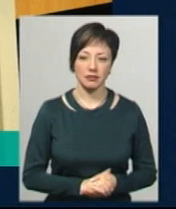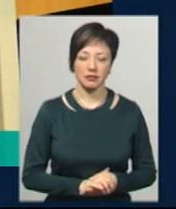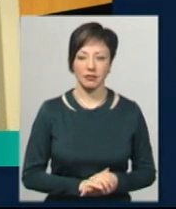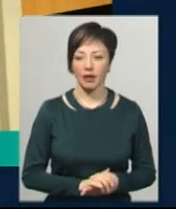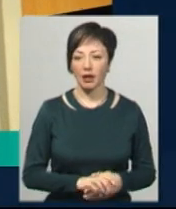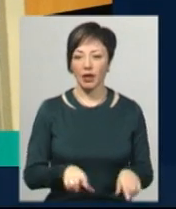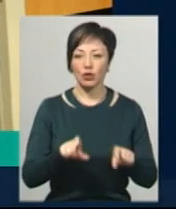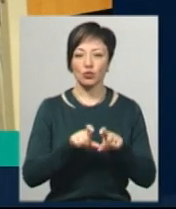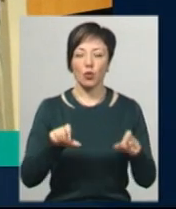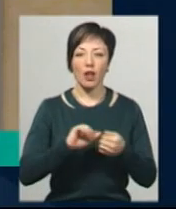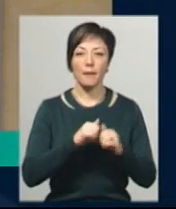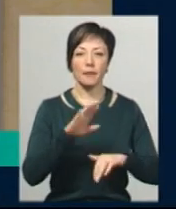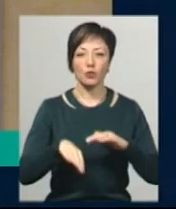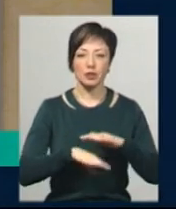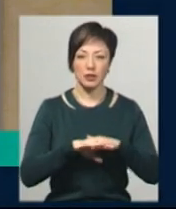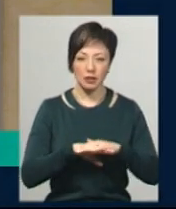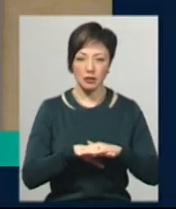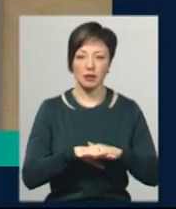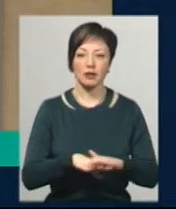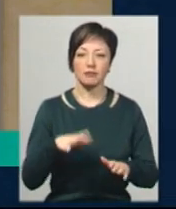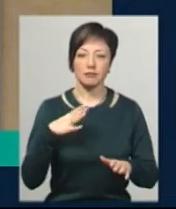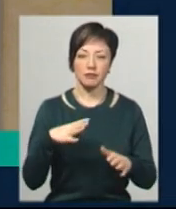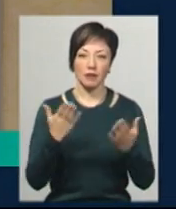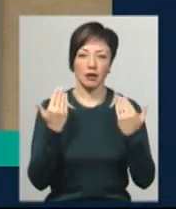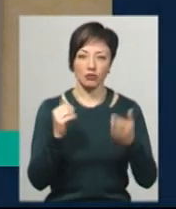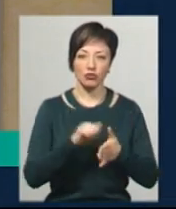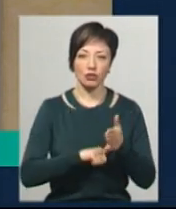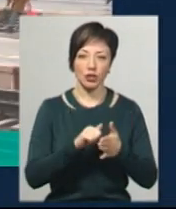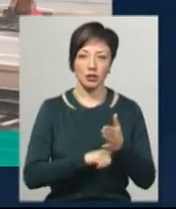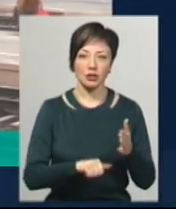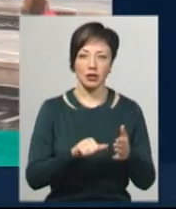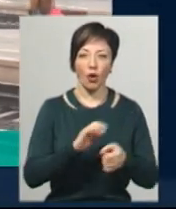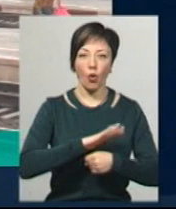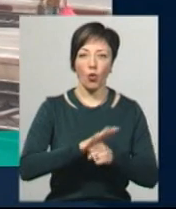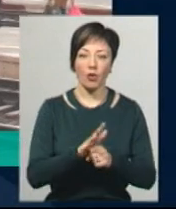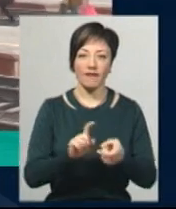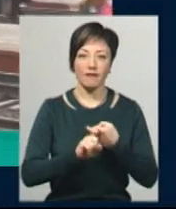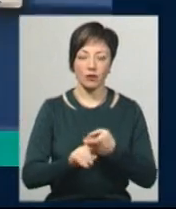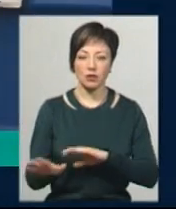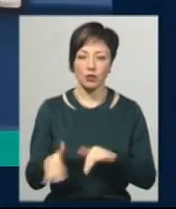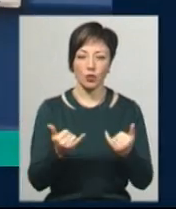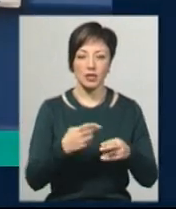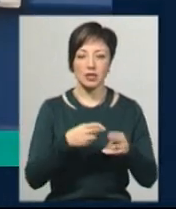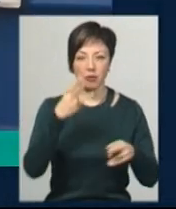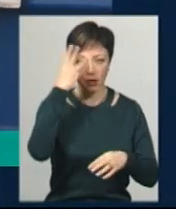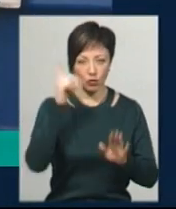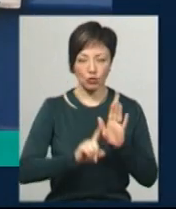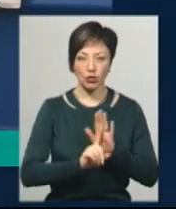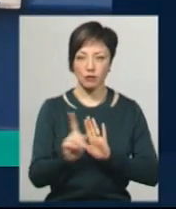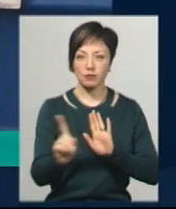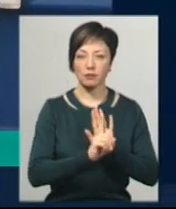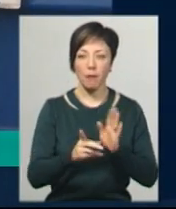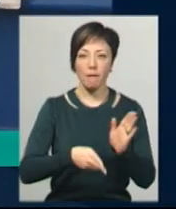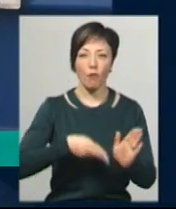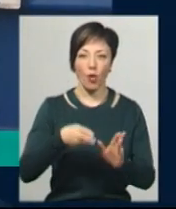Школи Кам'янця-Подільського відправили на вимушені канікули через коронавірус. Відсьогодні зі станції «Хмельницький» розпочав курсувати